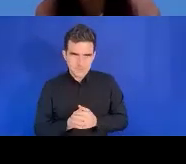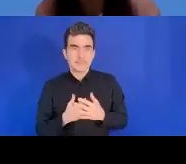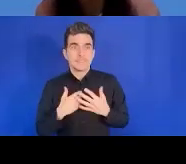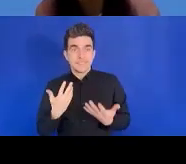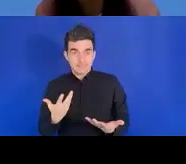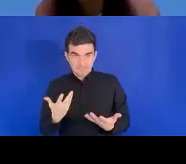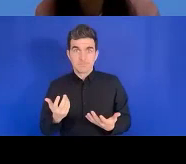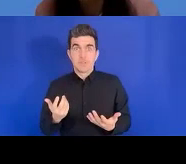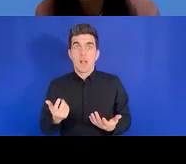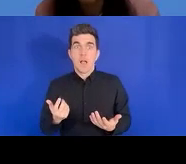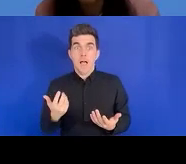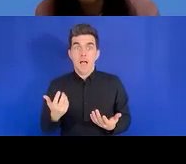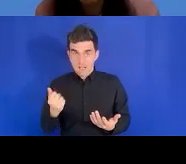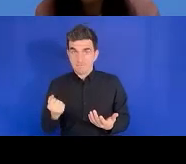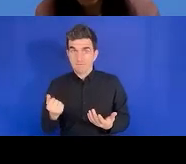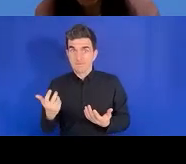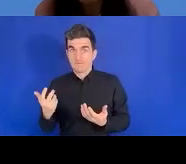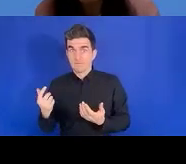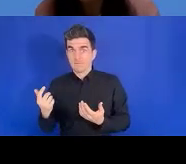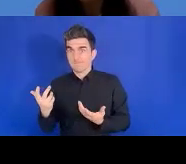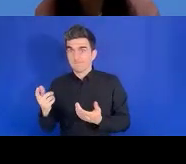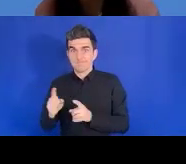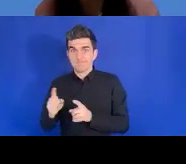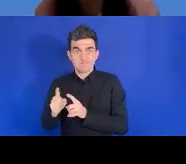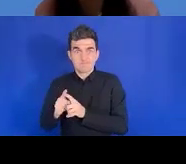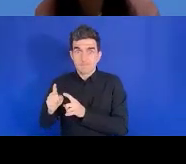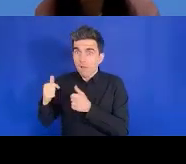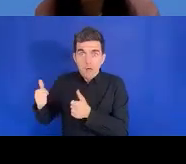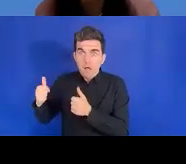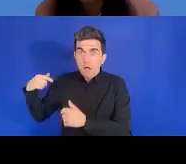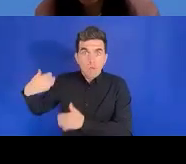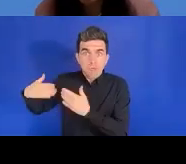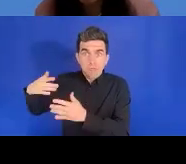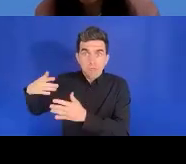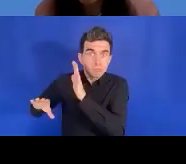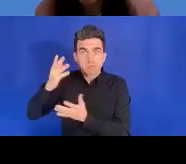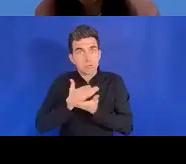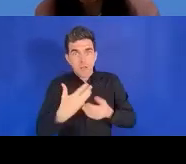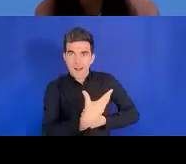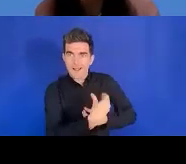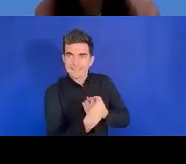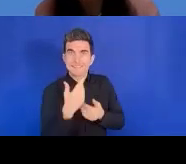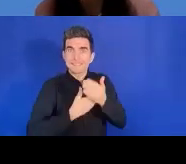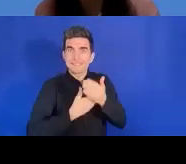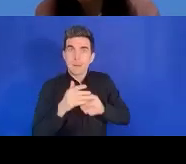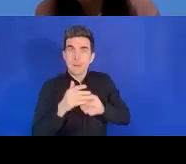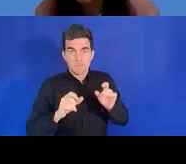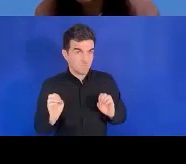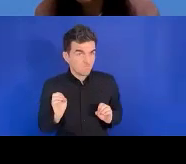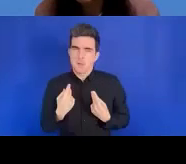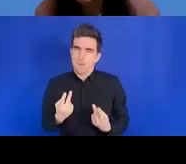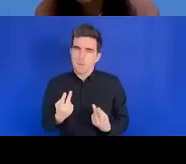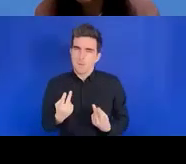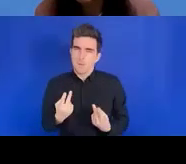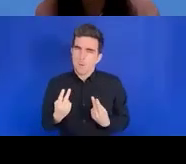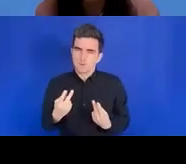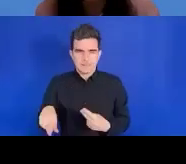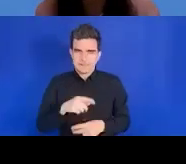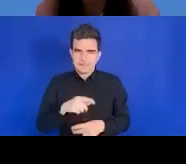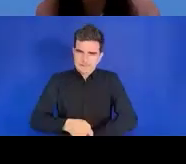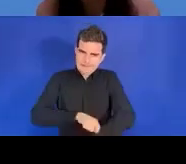important pour nous d'agir maintenant. Vous pouvez vous attarder sur les résultats de cette étude